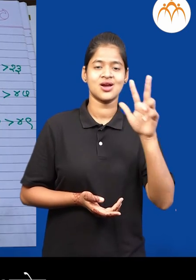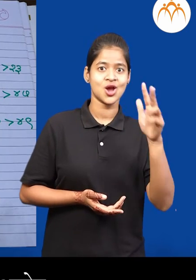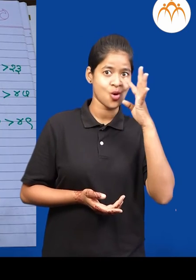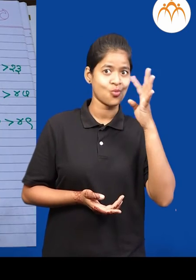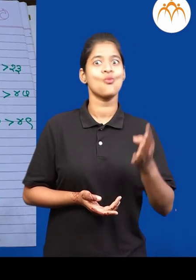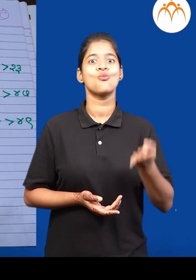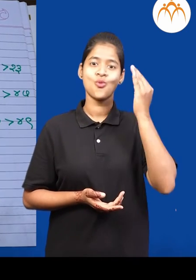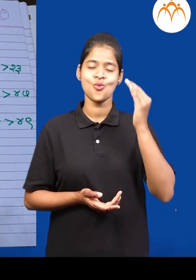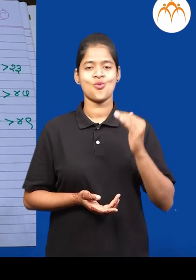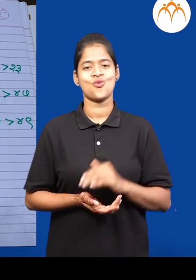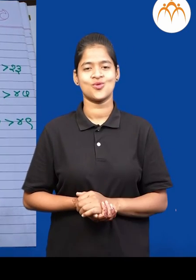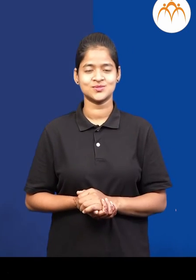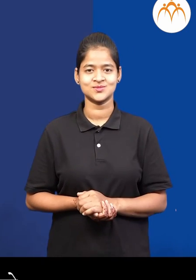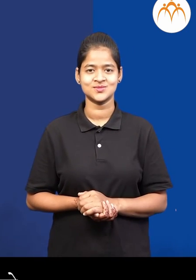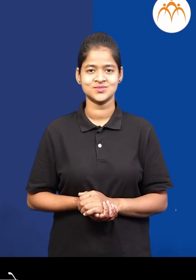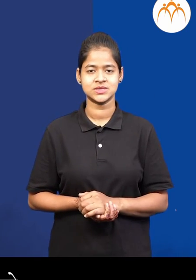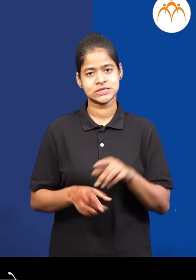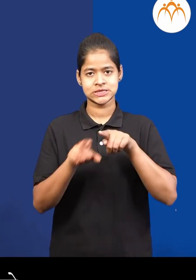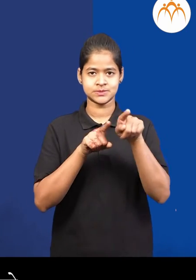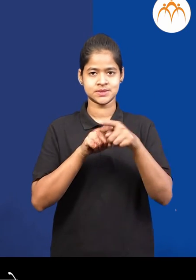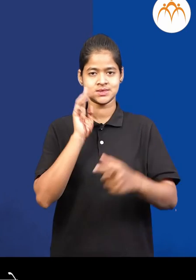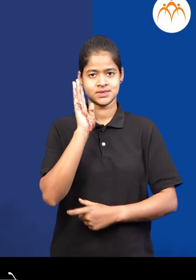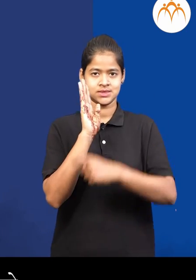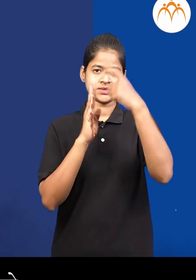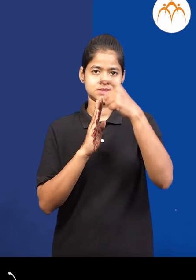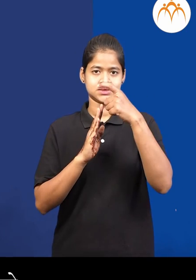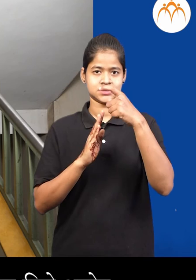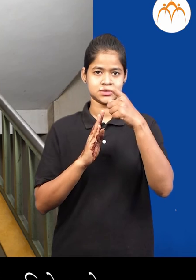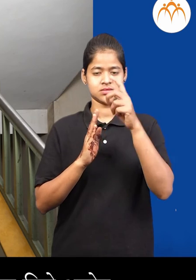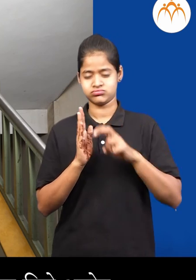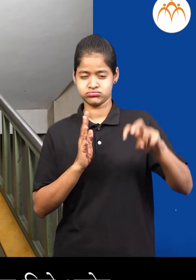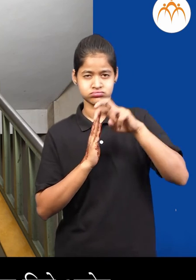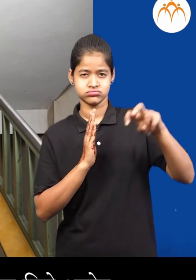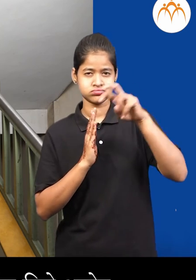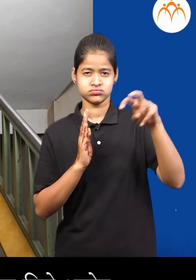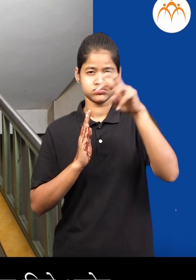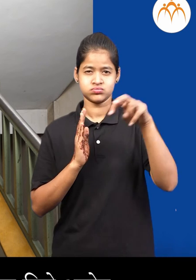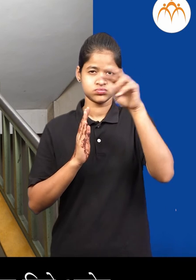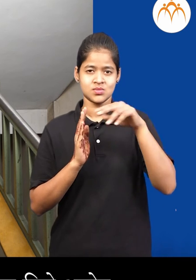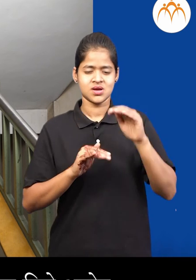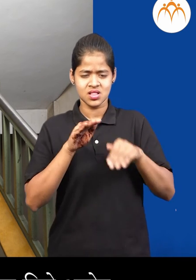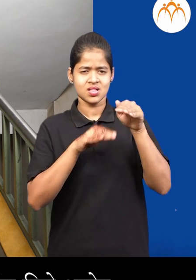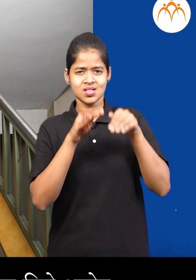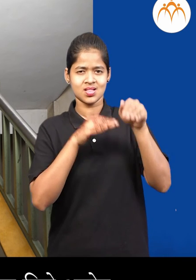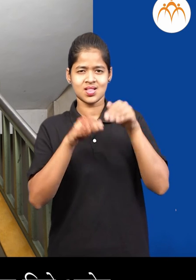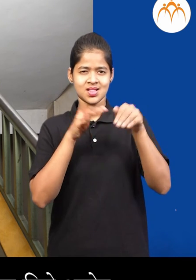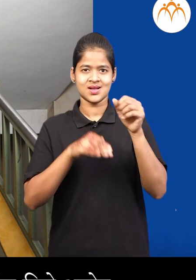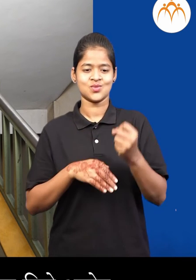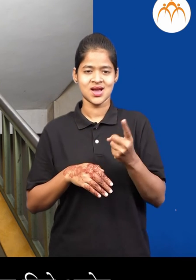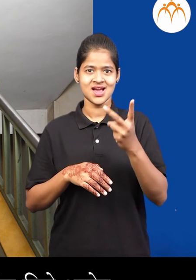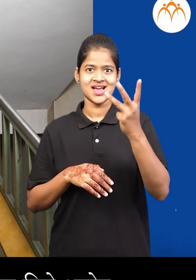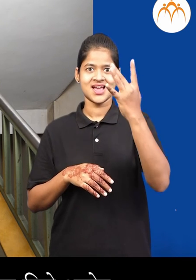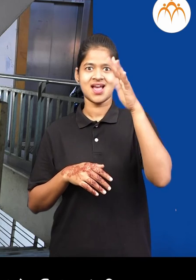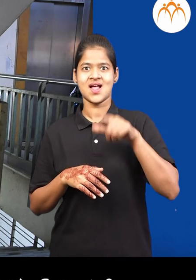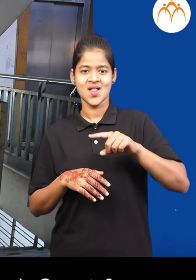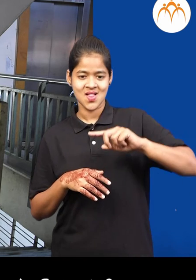अजुने को धारण एक दाहा मजली इमारत आ है प्रत्यक पाईरिला, खालून वर आसे क्रमांक दिल्या